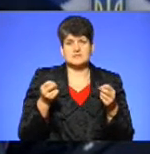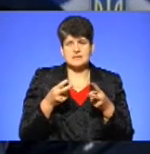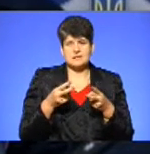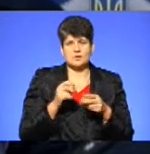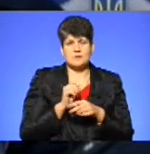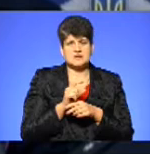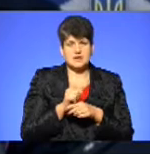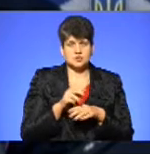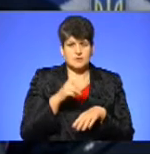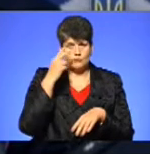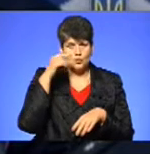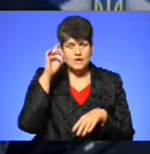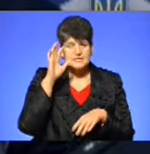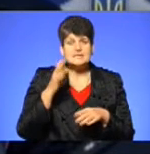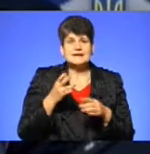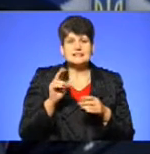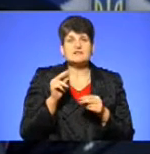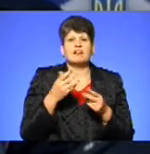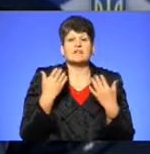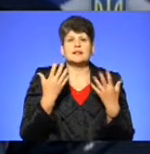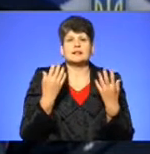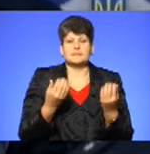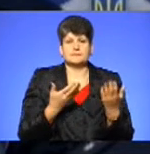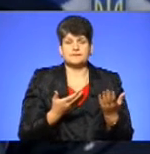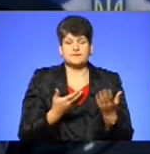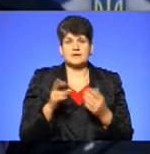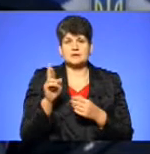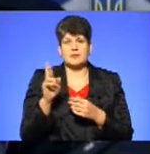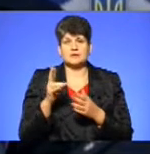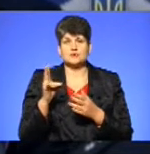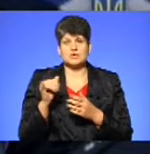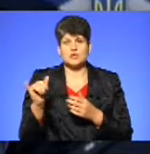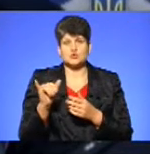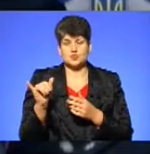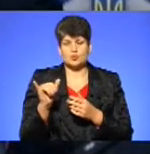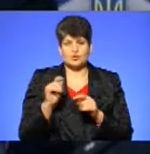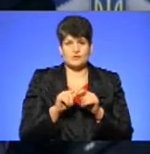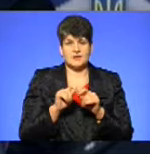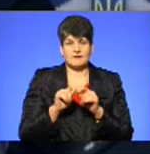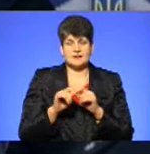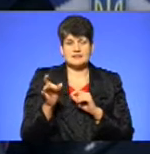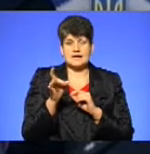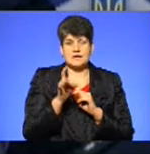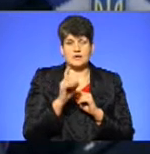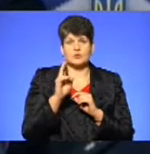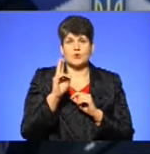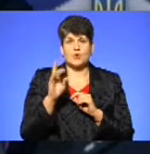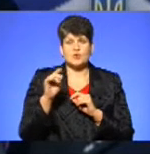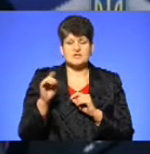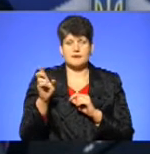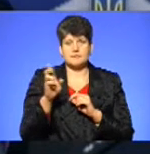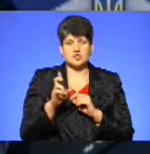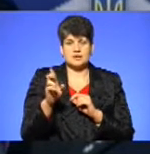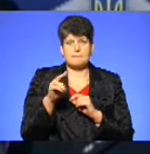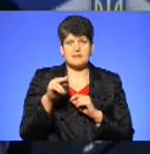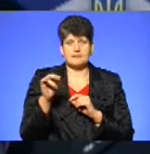Наприклад, цифри за вихідні. З п'ятниця на суботу перевірялися такі райони, як Козівський, Бережанський і